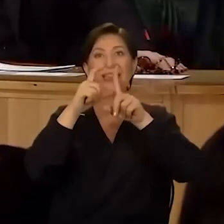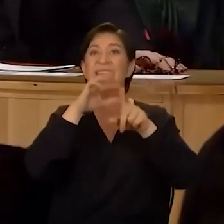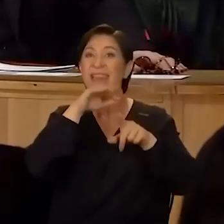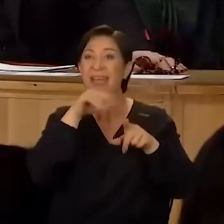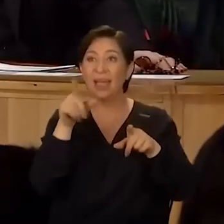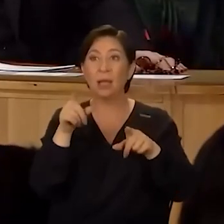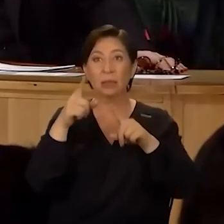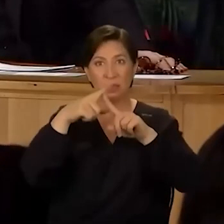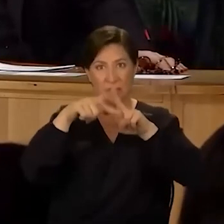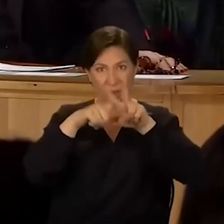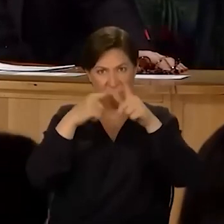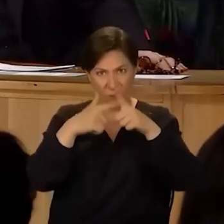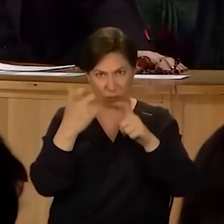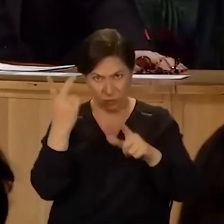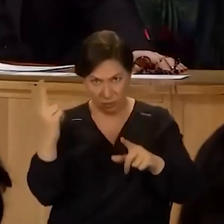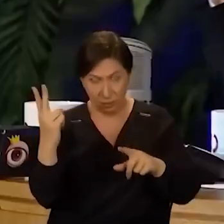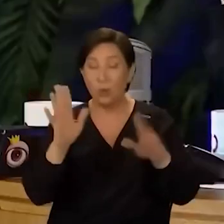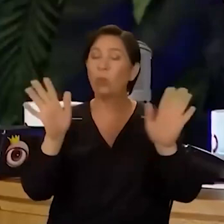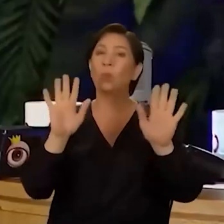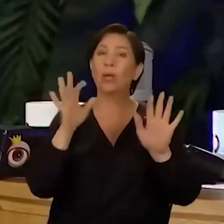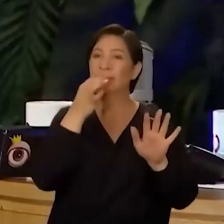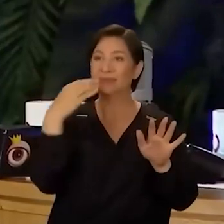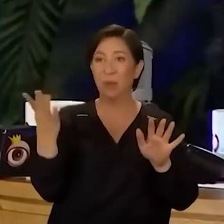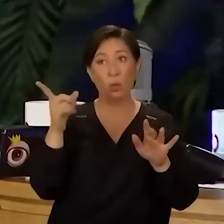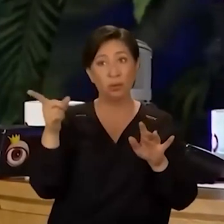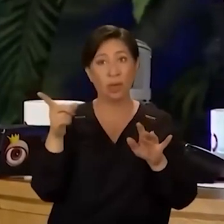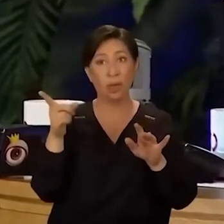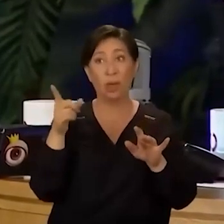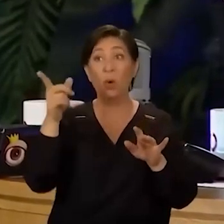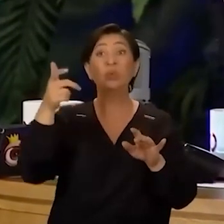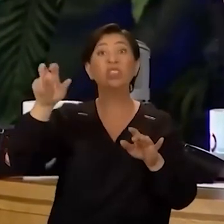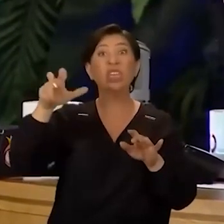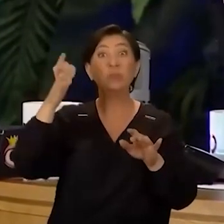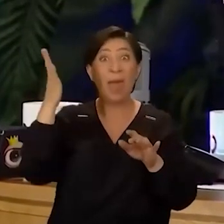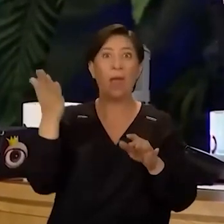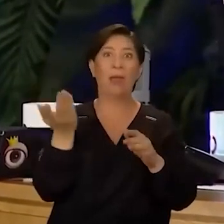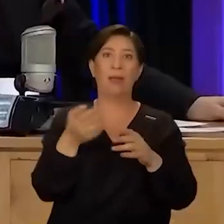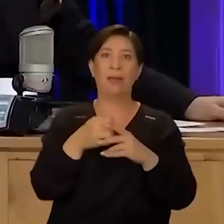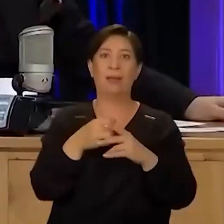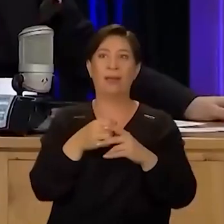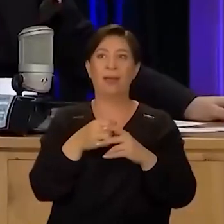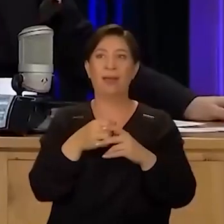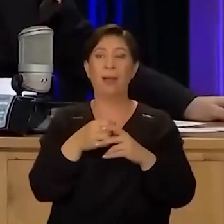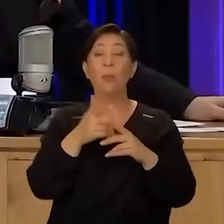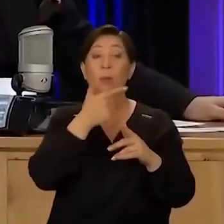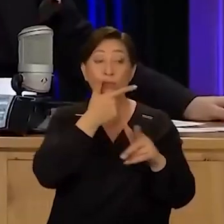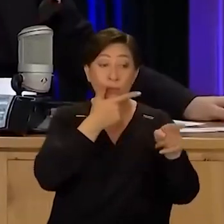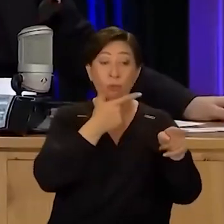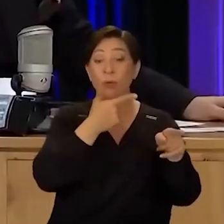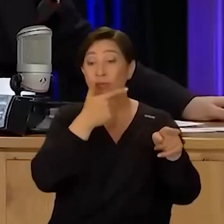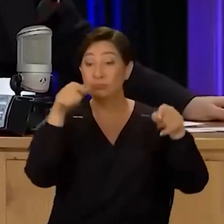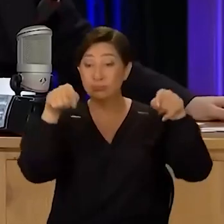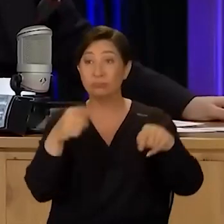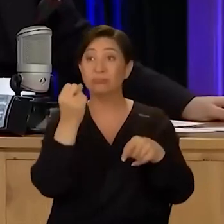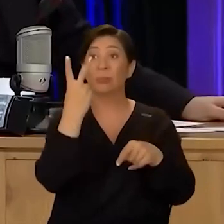Tayfun'un? Hayır canım. Orada çalışmana izin veriyor ama. Orası Çeşme çünkü. Şimdi Bodrum'da